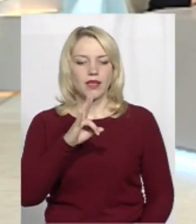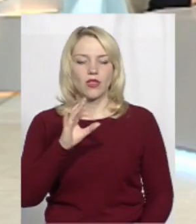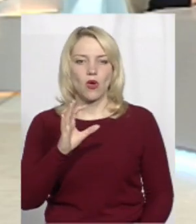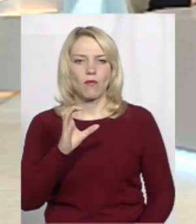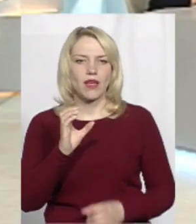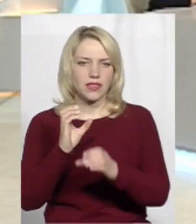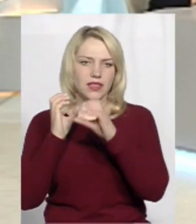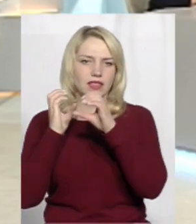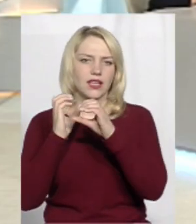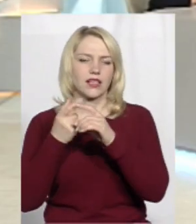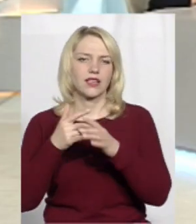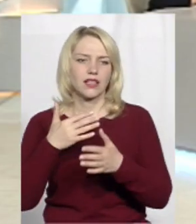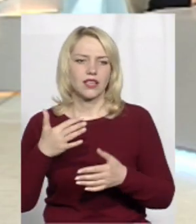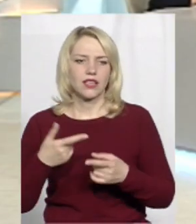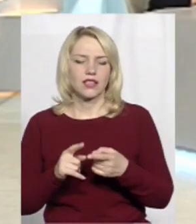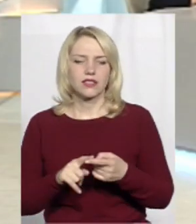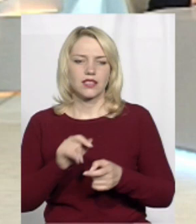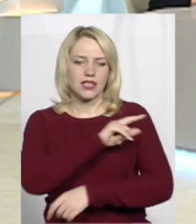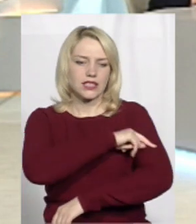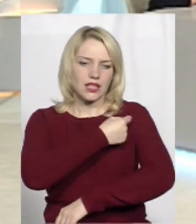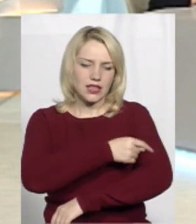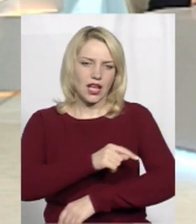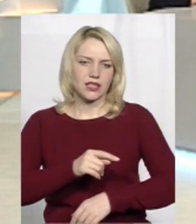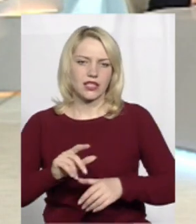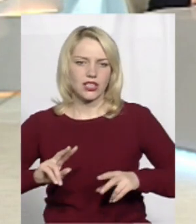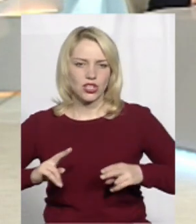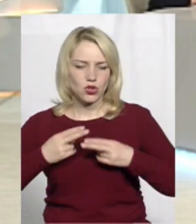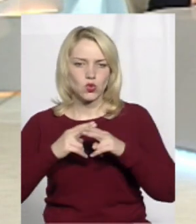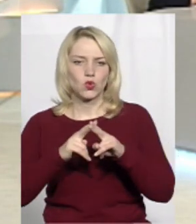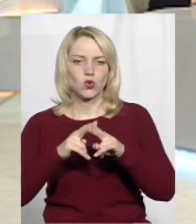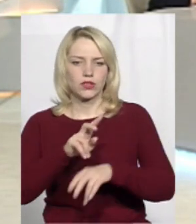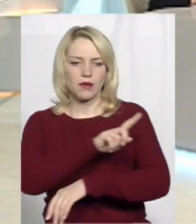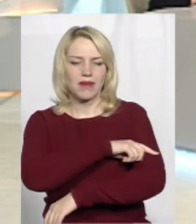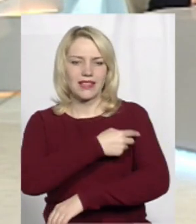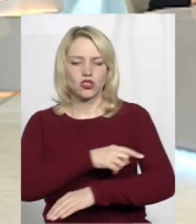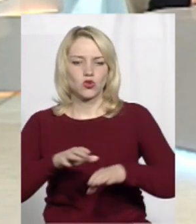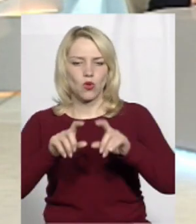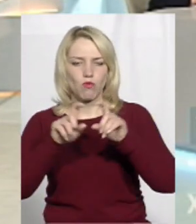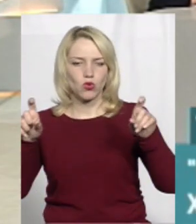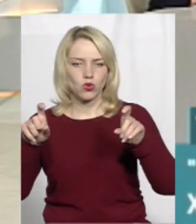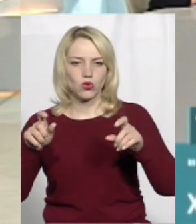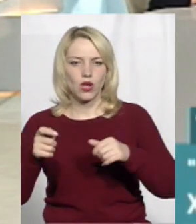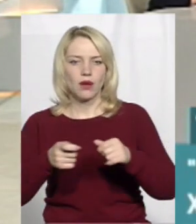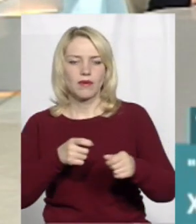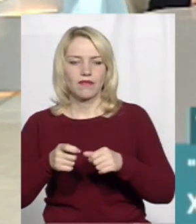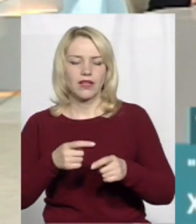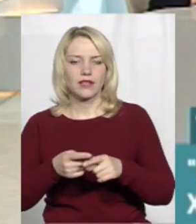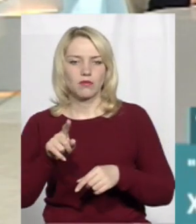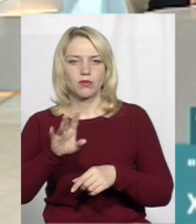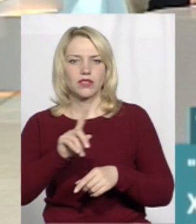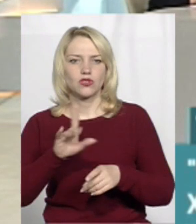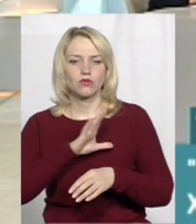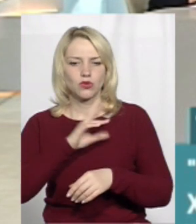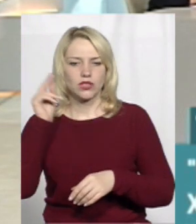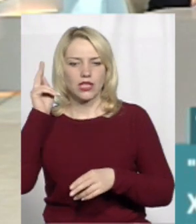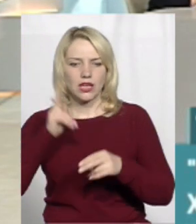інші. Я, як санітарний інструктор медичного пункту управління, попри те, що колись закінчив